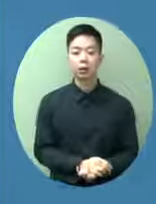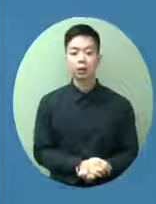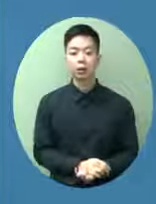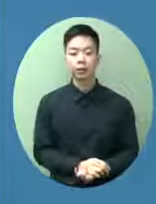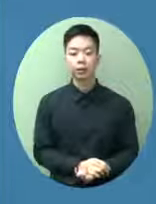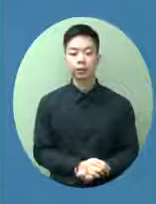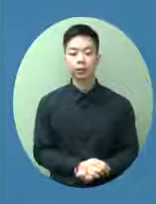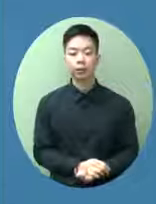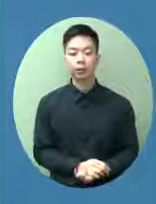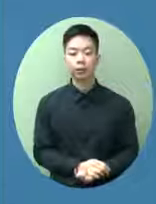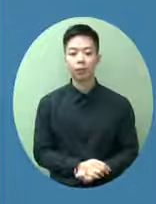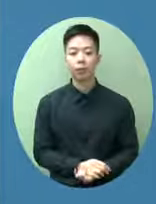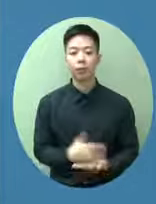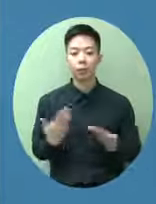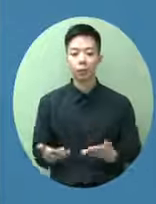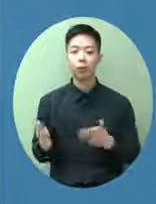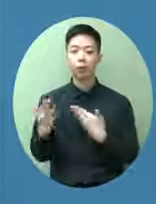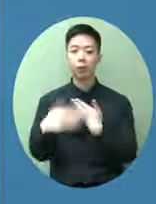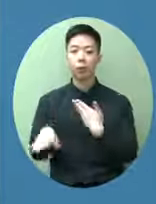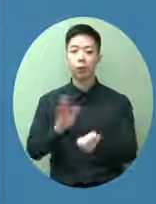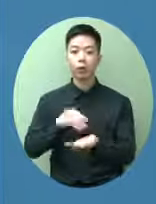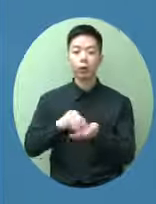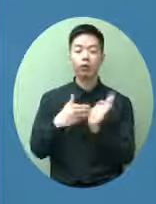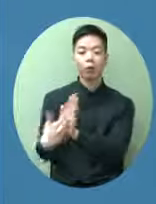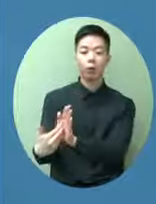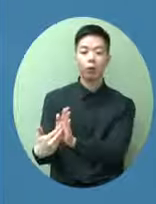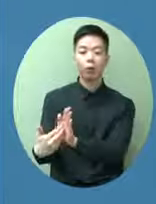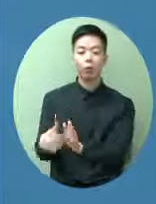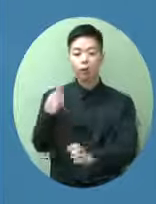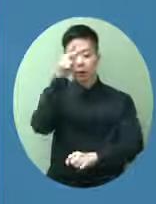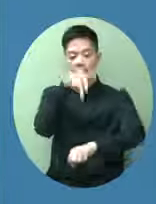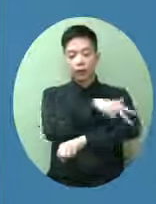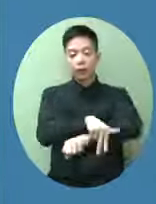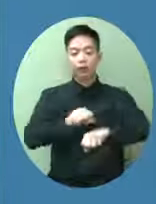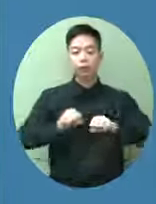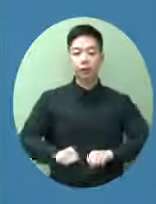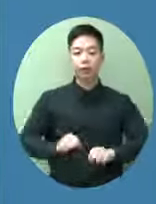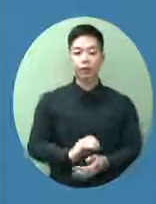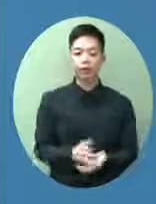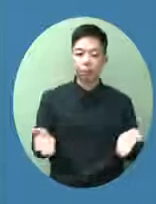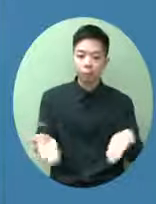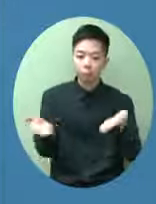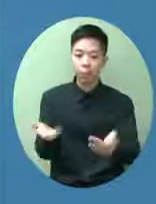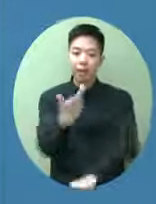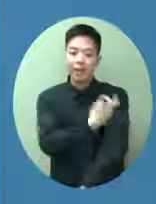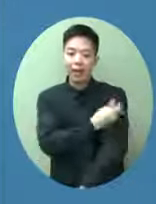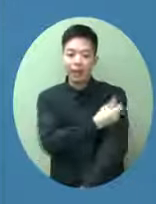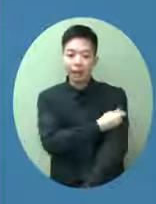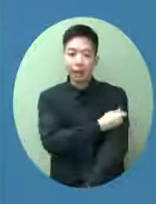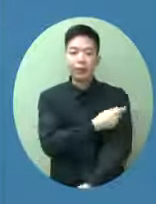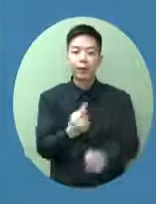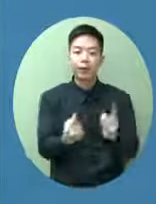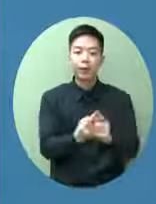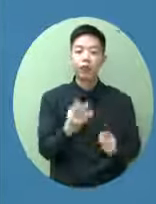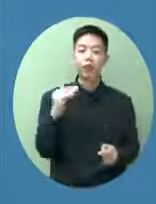我們能夠更加堅守外防輸入這個政策打枕去到一個更加高的比率